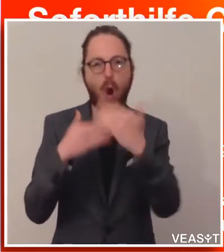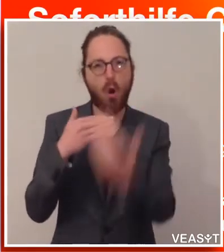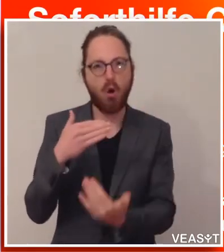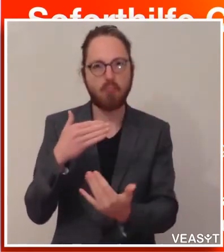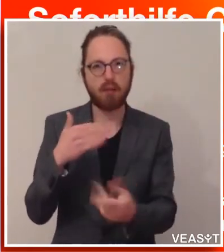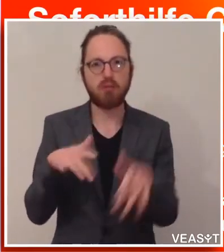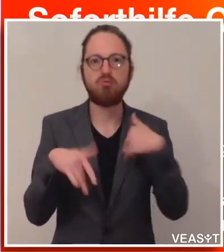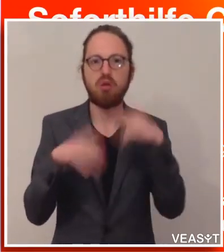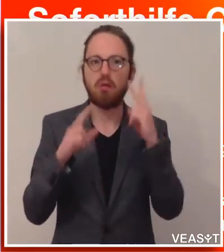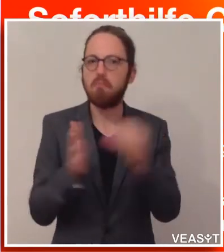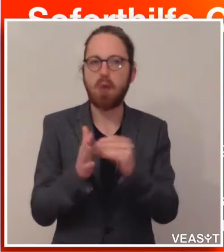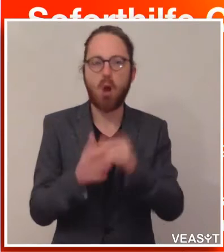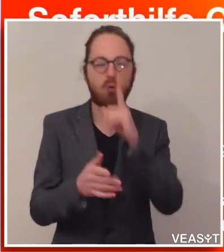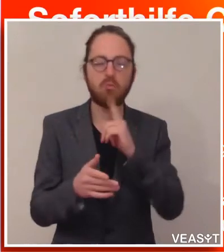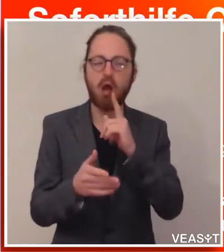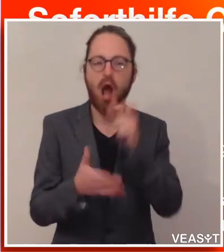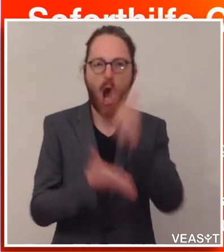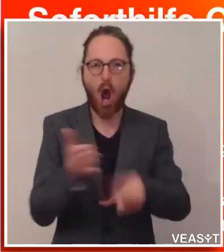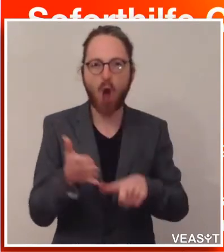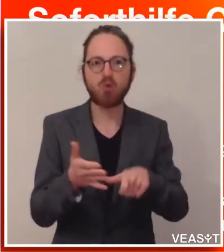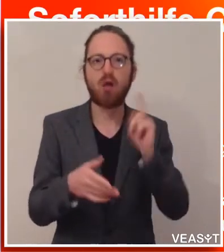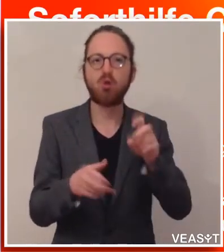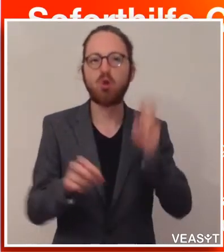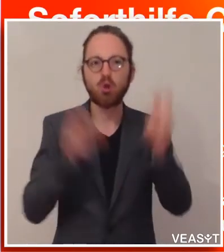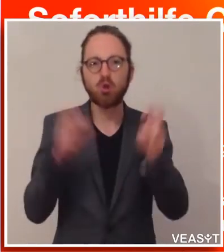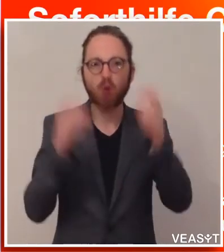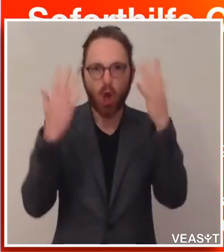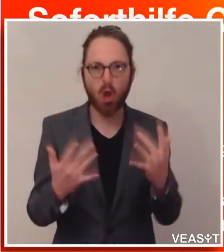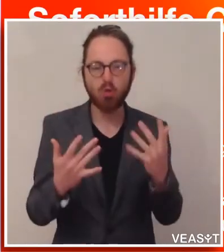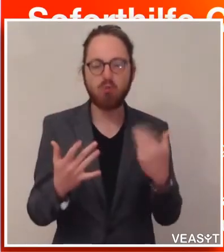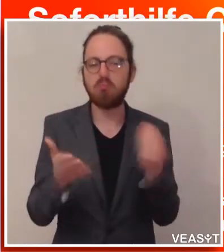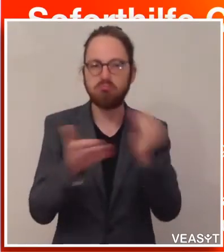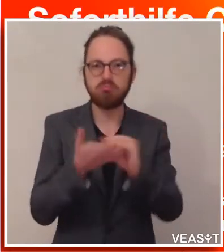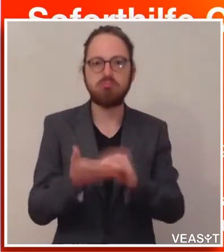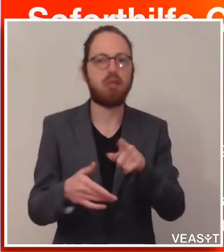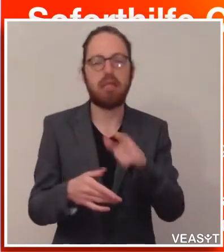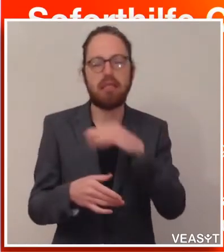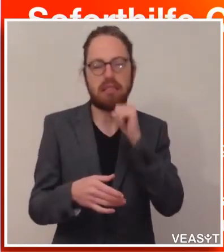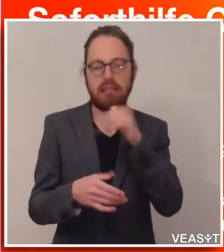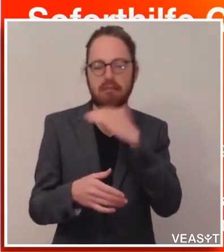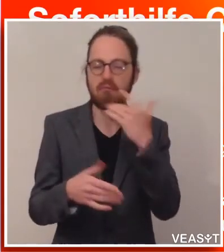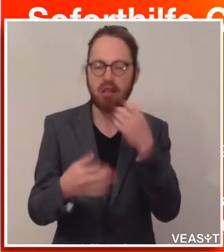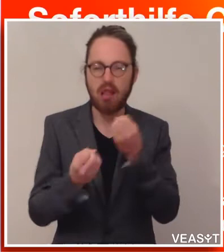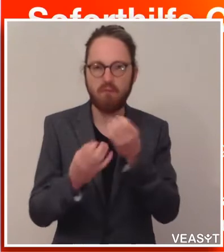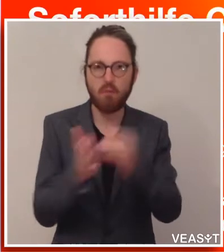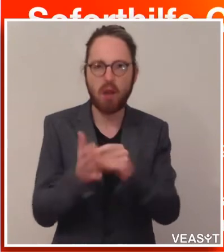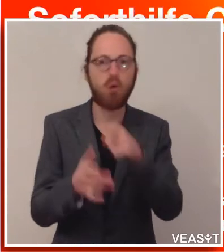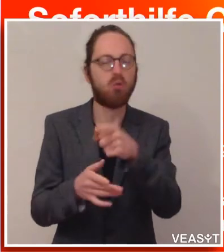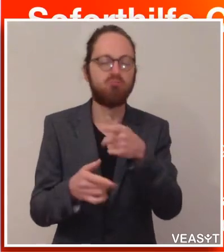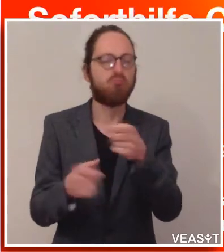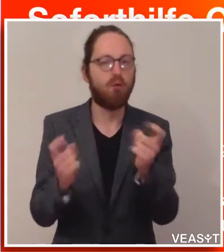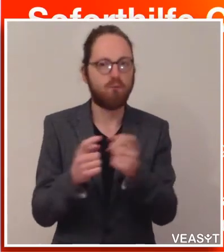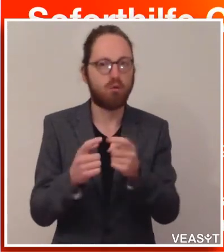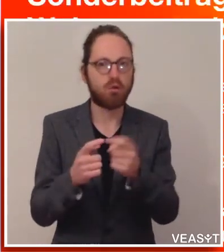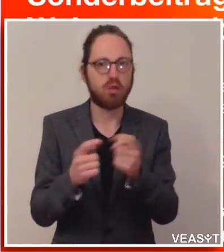braucht den Ausweis, die Steuernummer. Es ist keine EWE nötig. Und wie gesagt, das meiste funktioniert oder es funktioniert der Rest mit